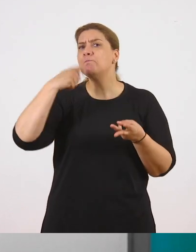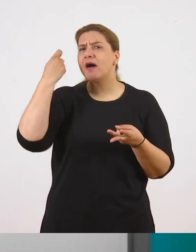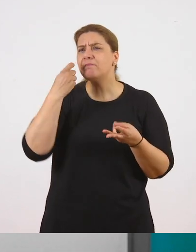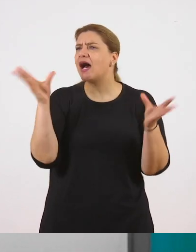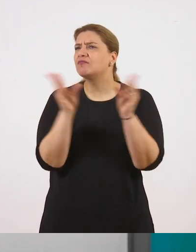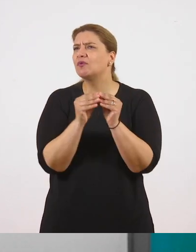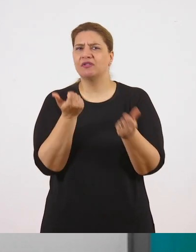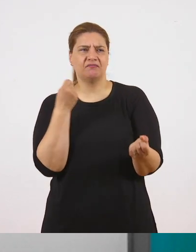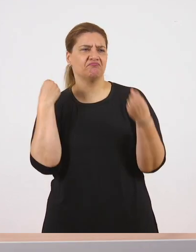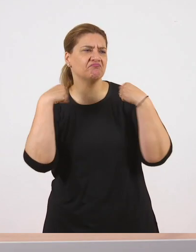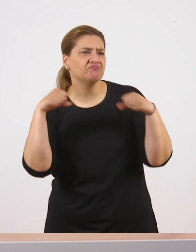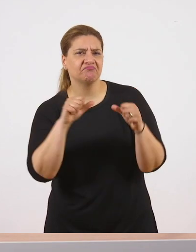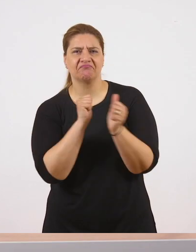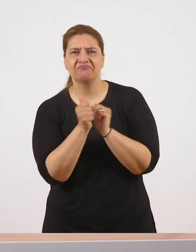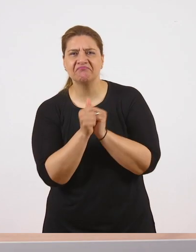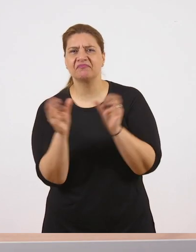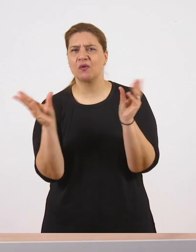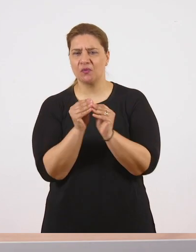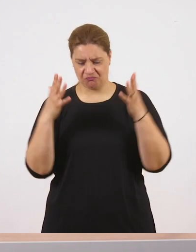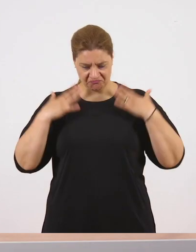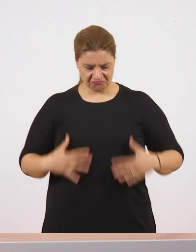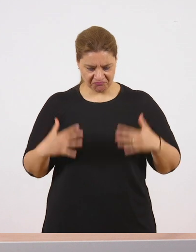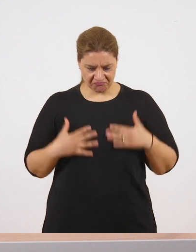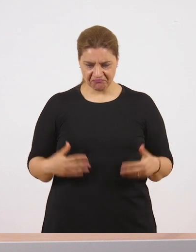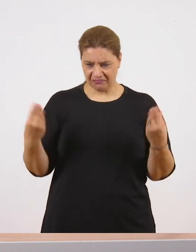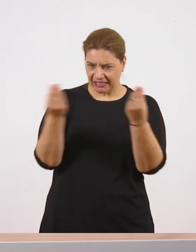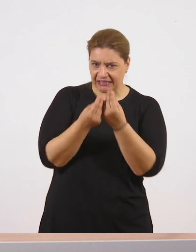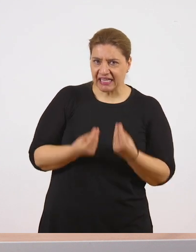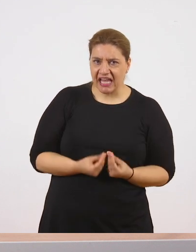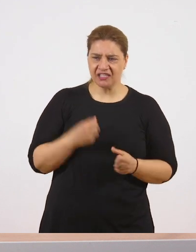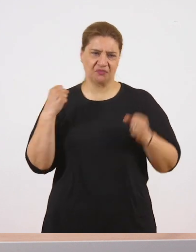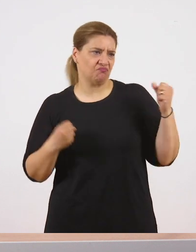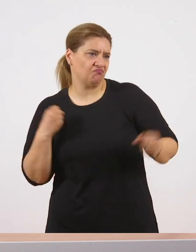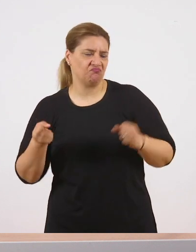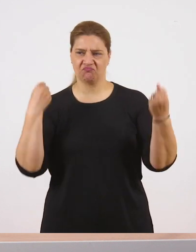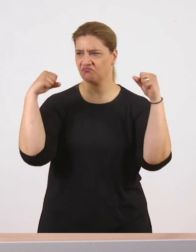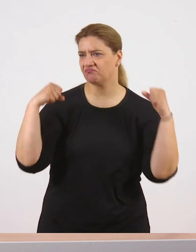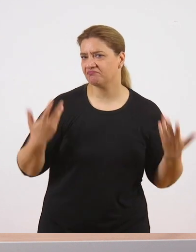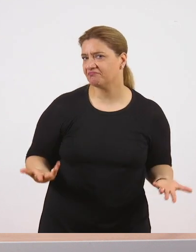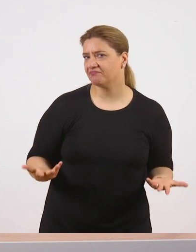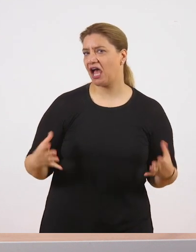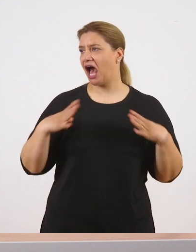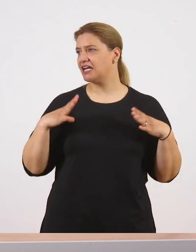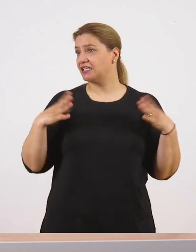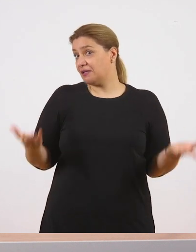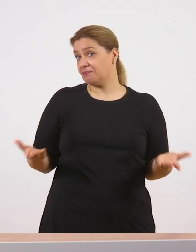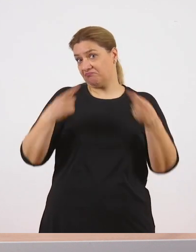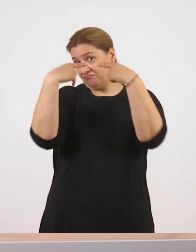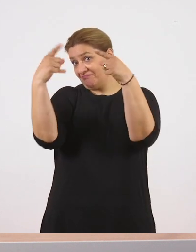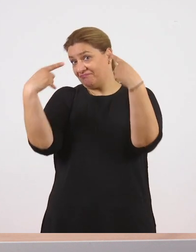της αρέσει να ντύνεται με αθλητικές φόρμες γιατί είναι δραστήρια και θέλει να νιώθει άνετα.